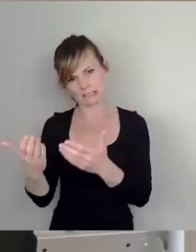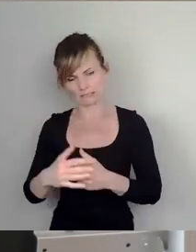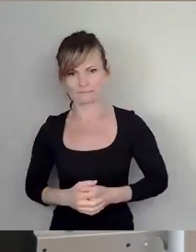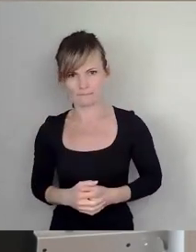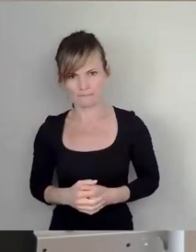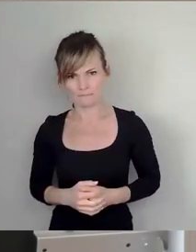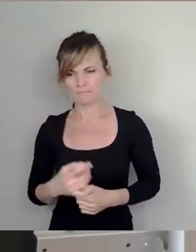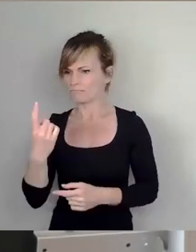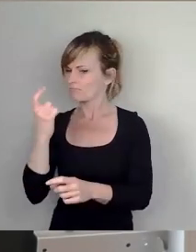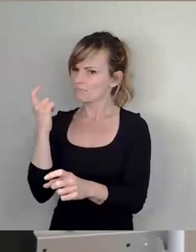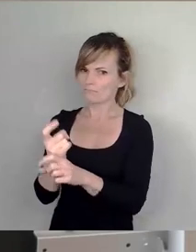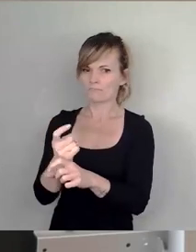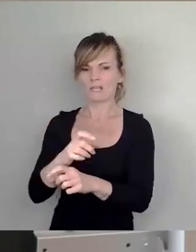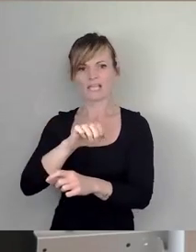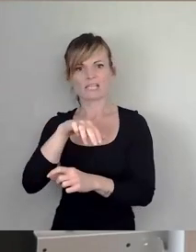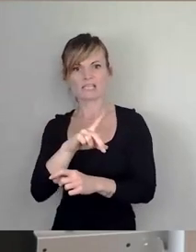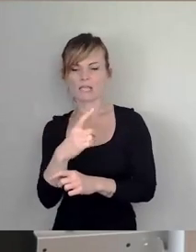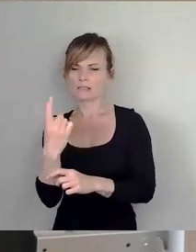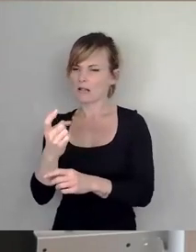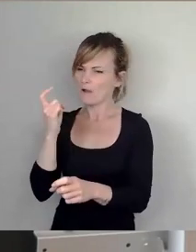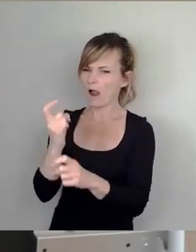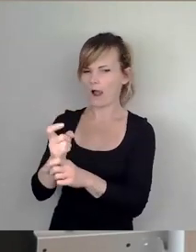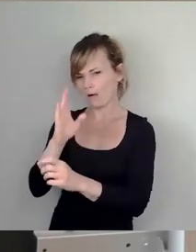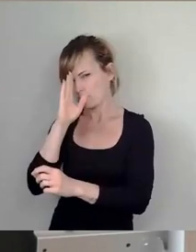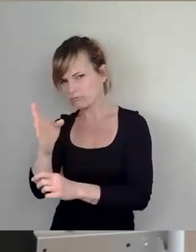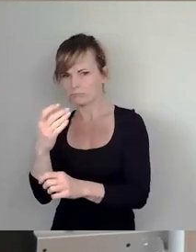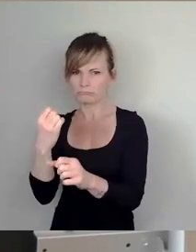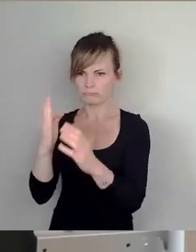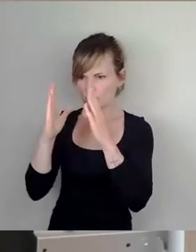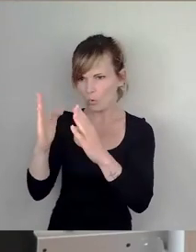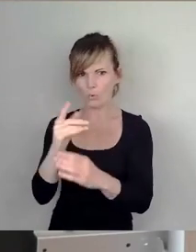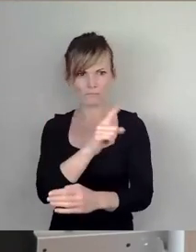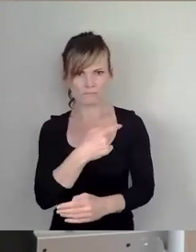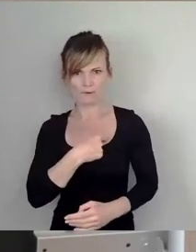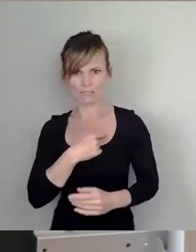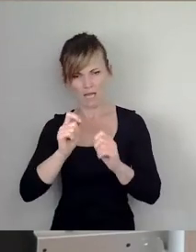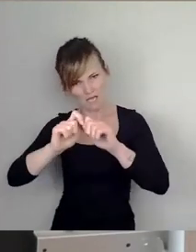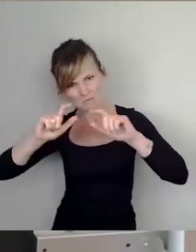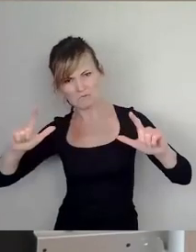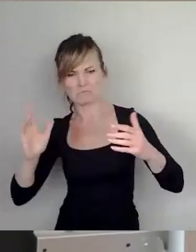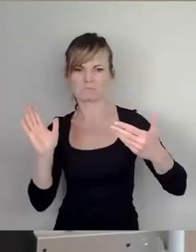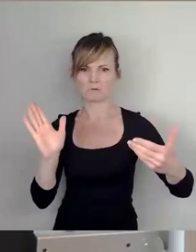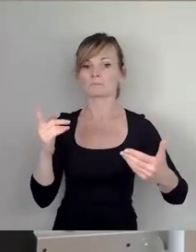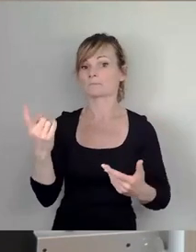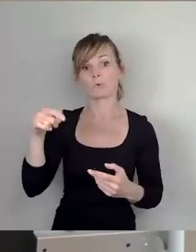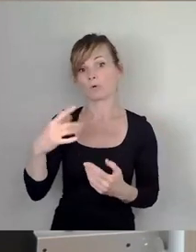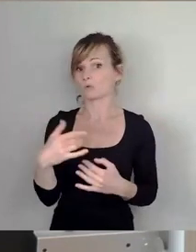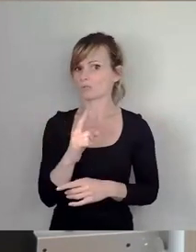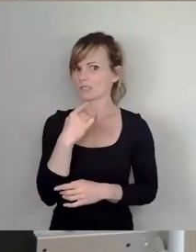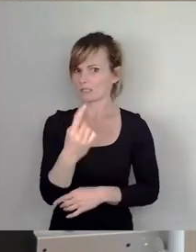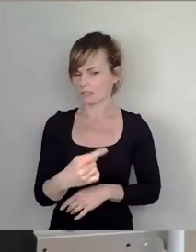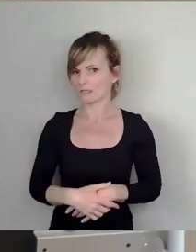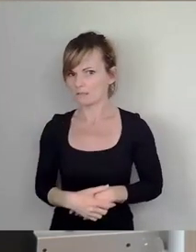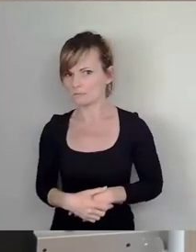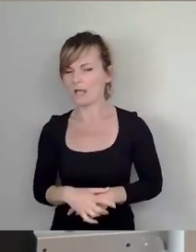Hardlinerin der SED bezeichnet worden und interessant, und das ist heute noch nicht zur Sparge gekommen und ist auch in den